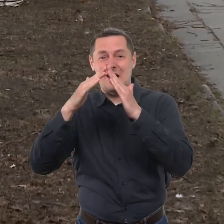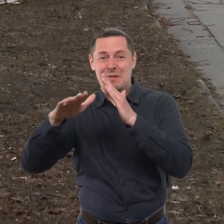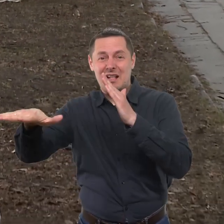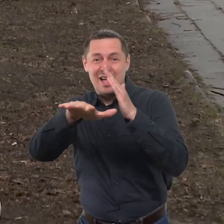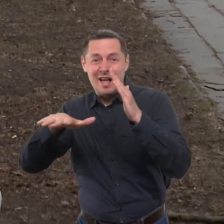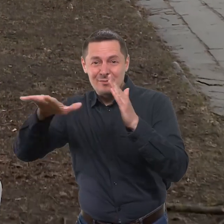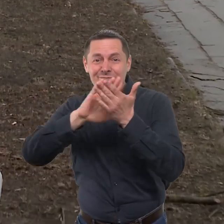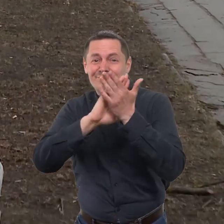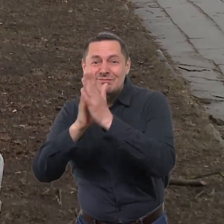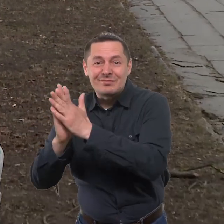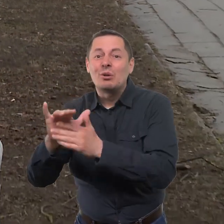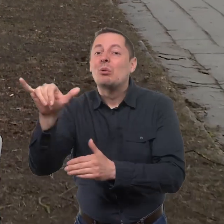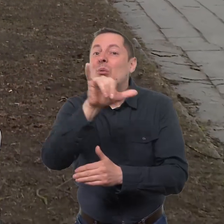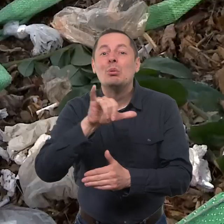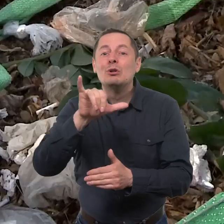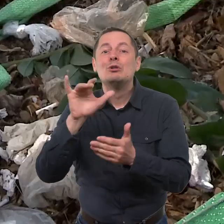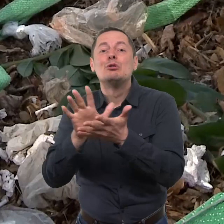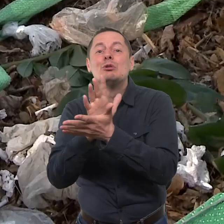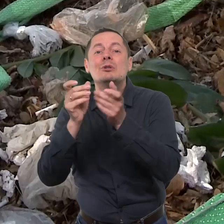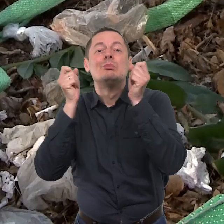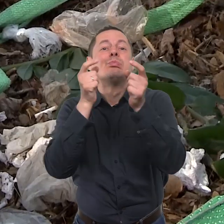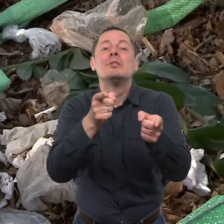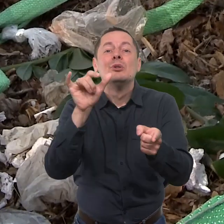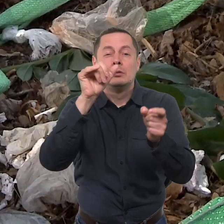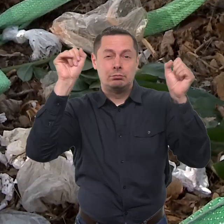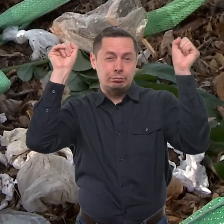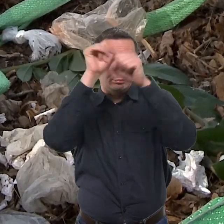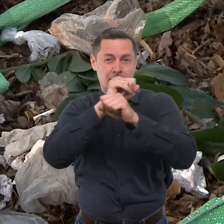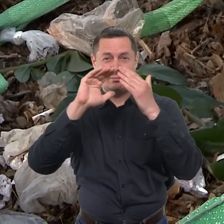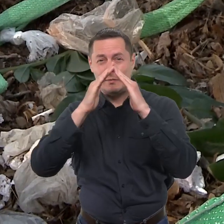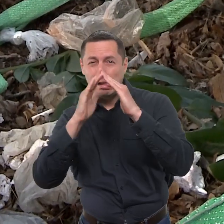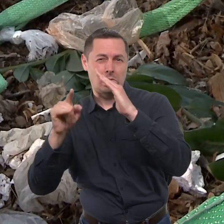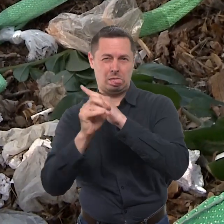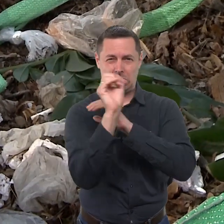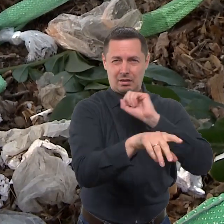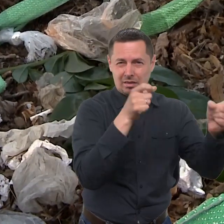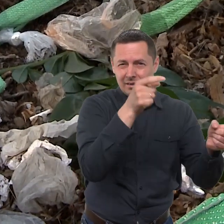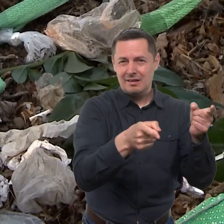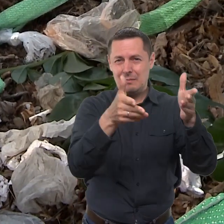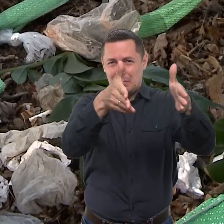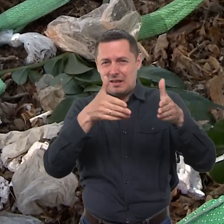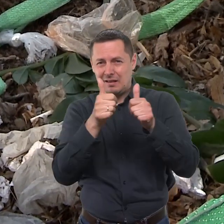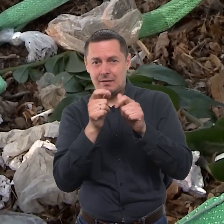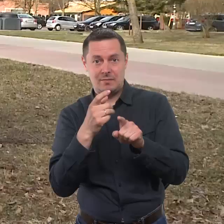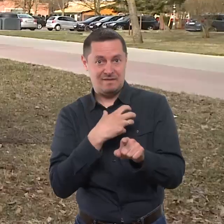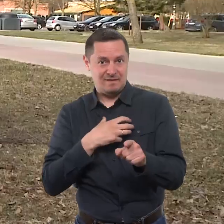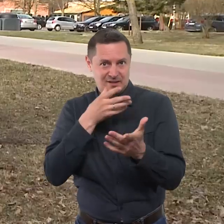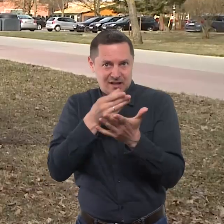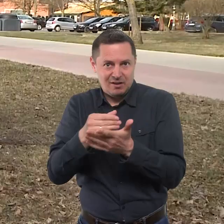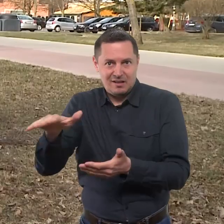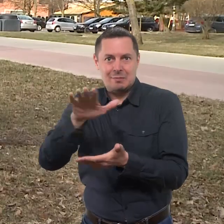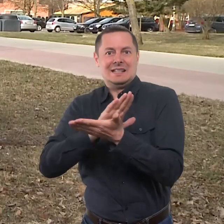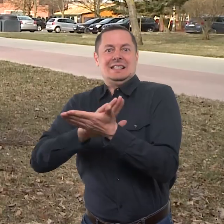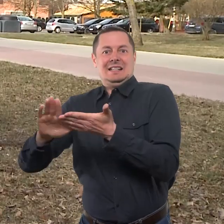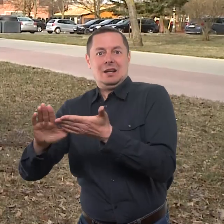savo aplinką pamiršti ir apie švarų miestą. Surinktas šiukšlės ir žalėsias atlikas palieka ten, kur patogiau jiems patiems, bet